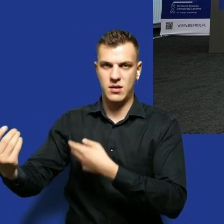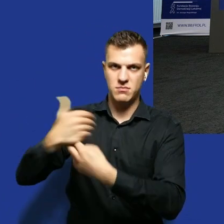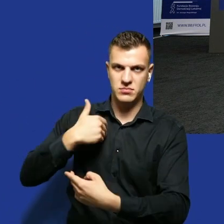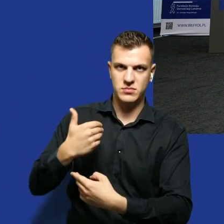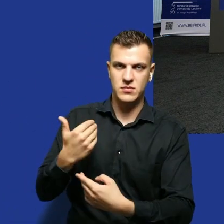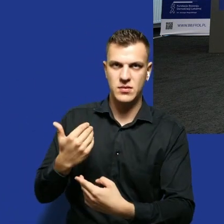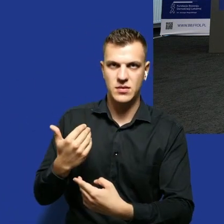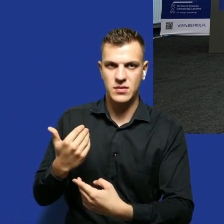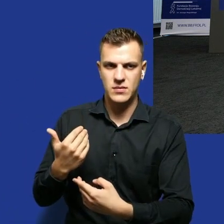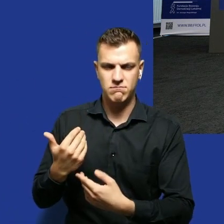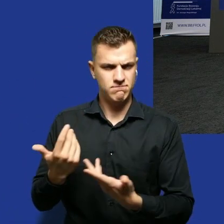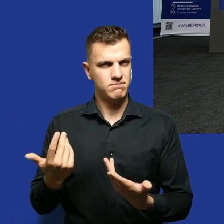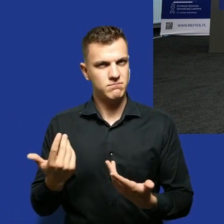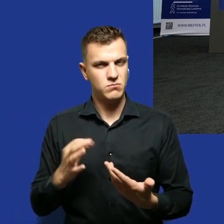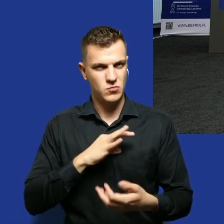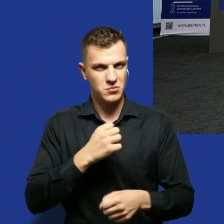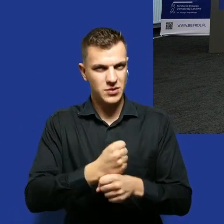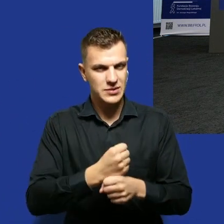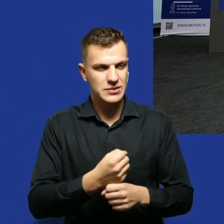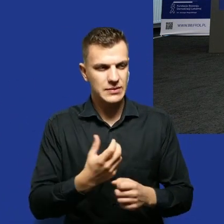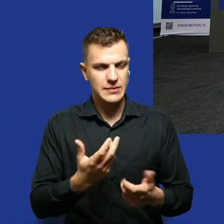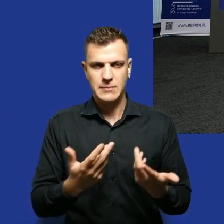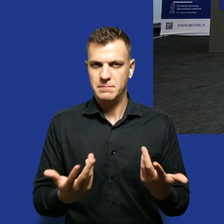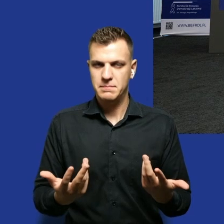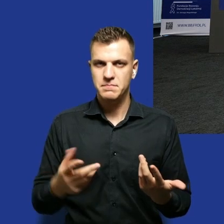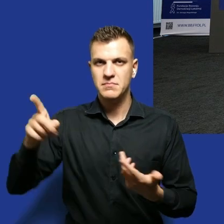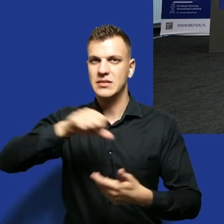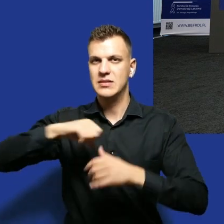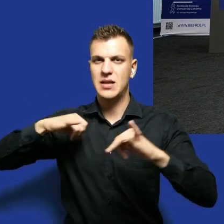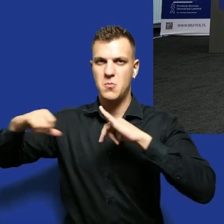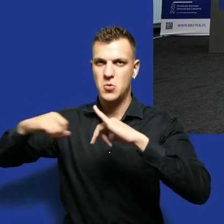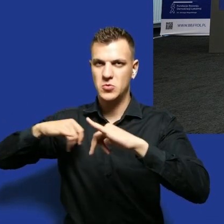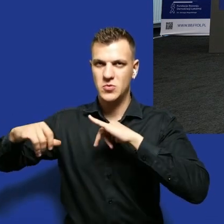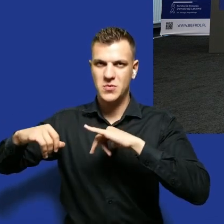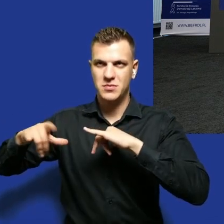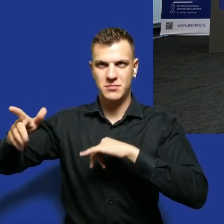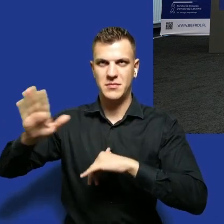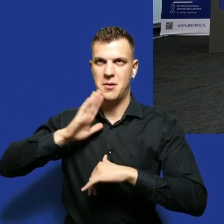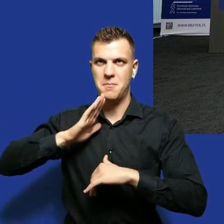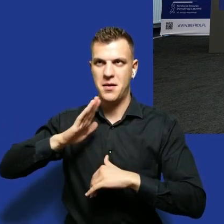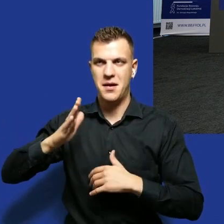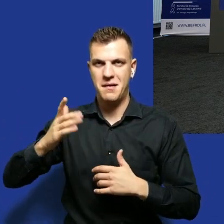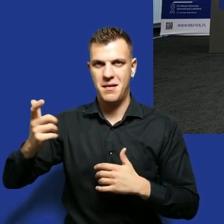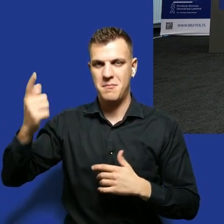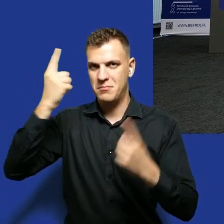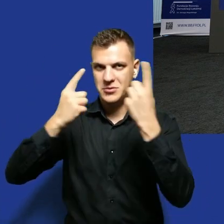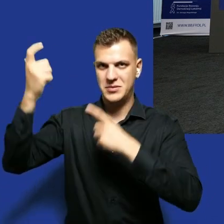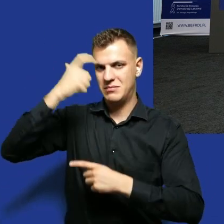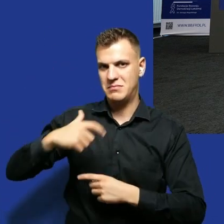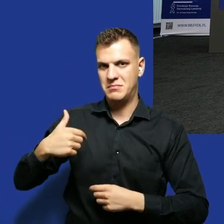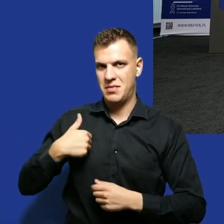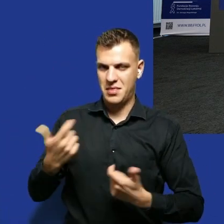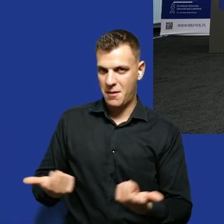kontekście gdzieś tam może według samorządowców potencjalnego zagrożenia, że zbyt wiele pytań zadaje